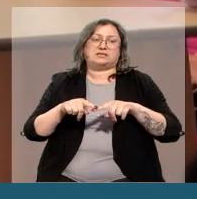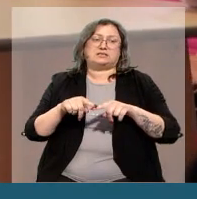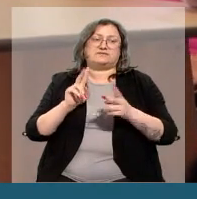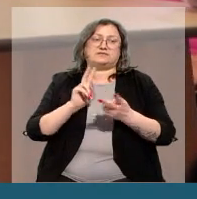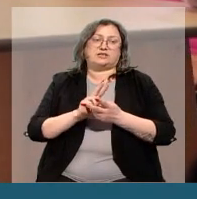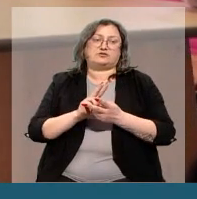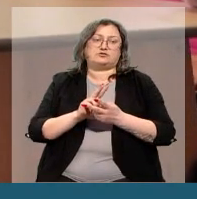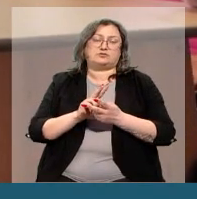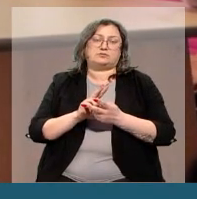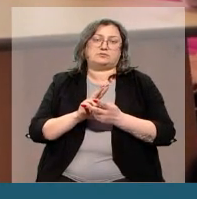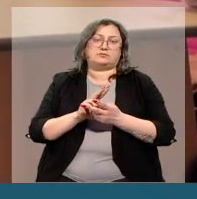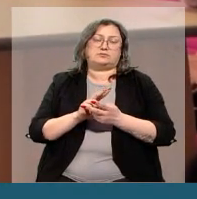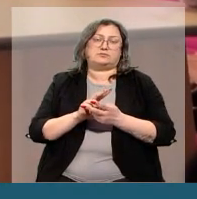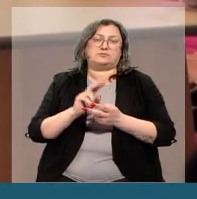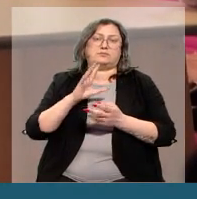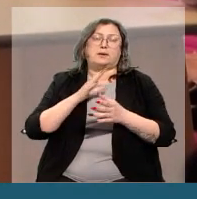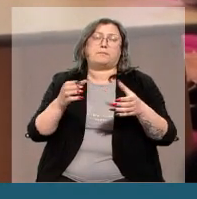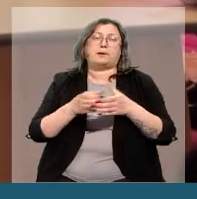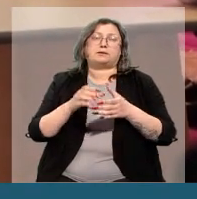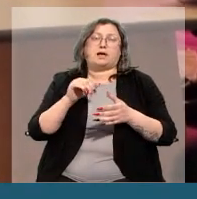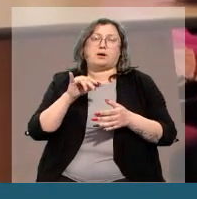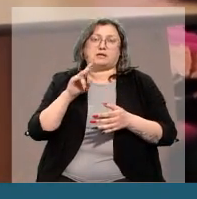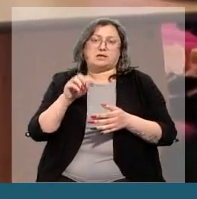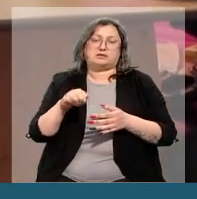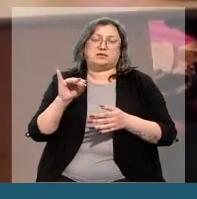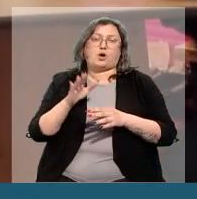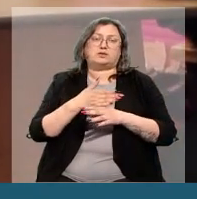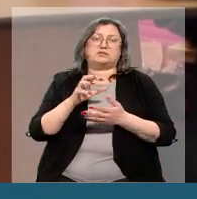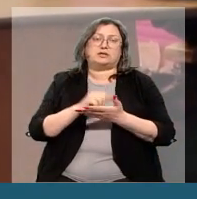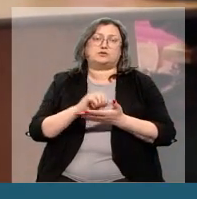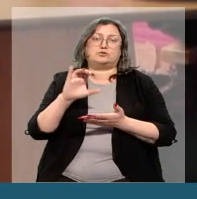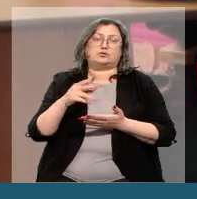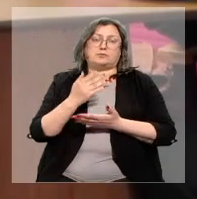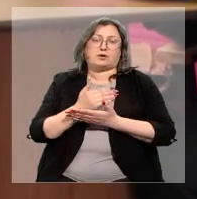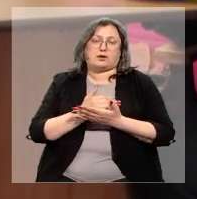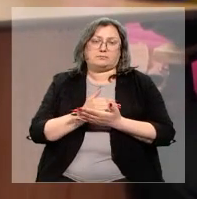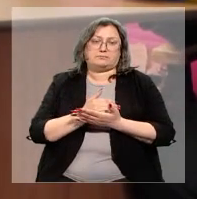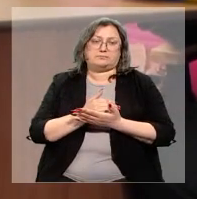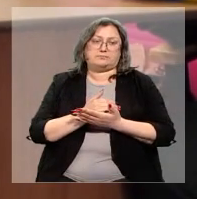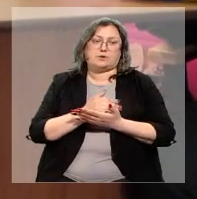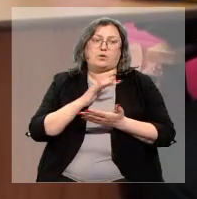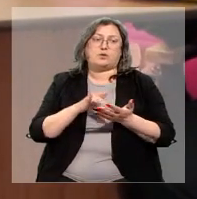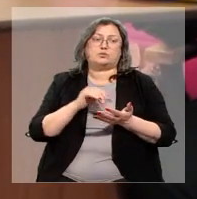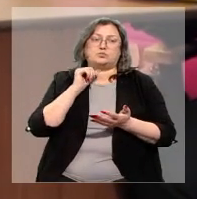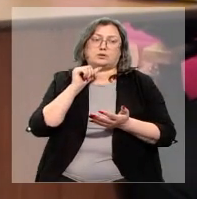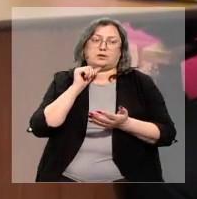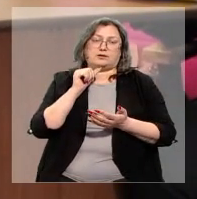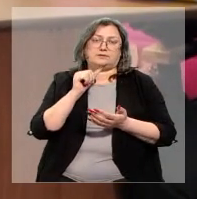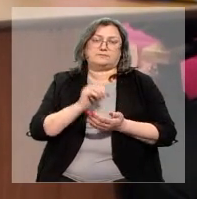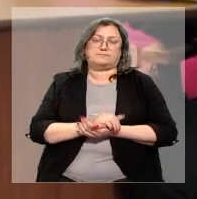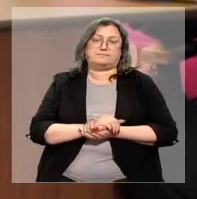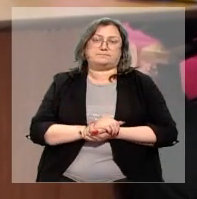встречи вышли партия Аманат и отдел занятий социальных программ города Кустаная.